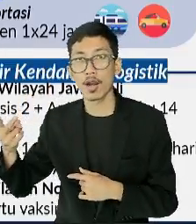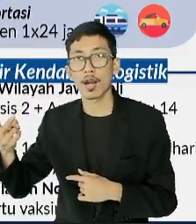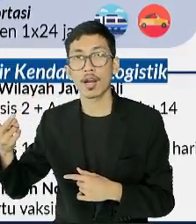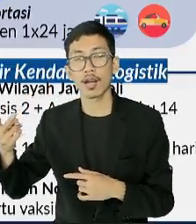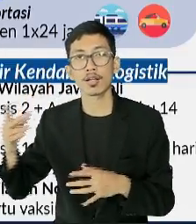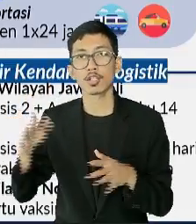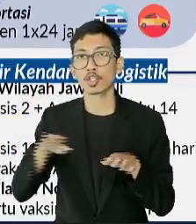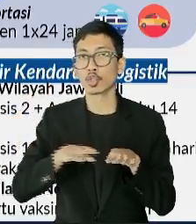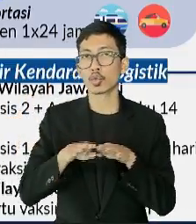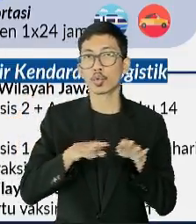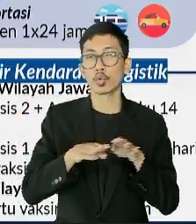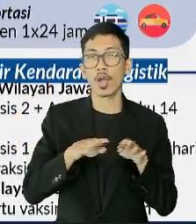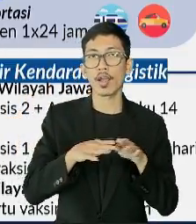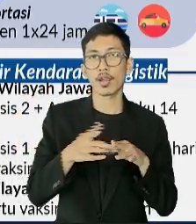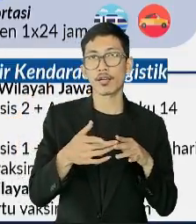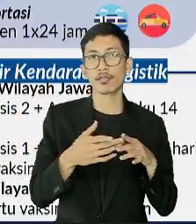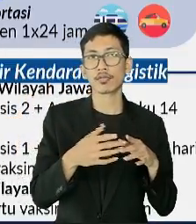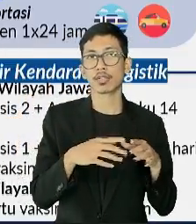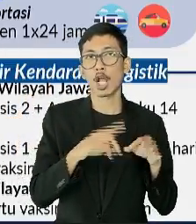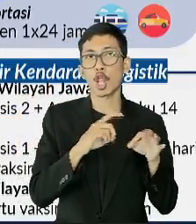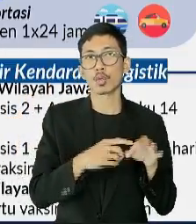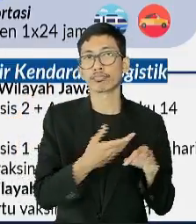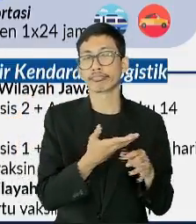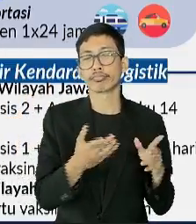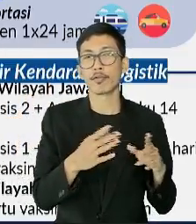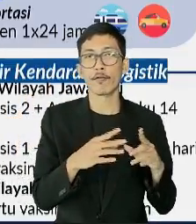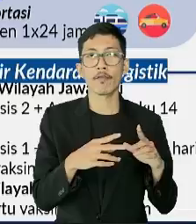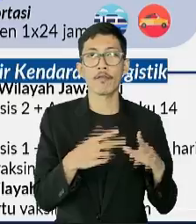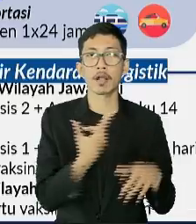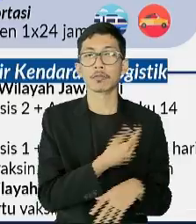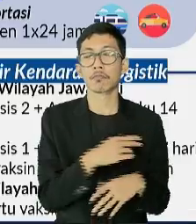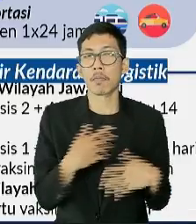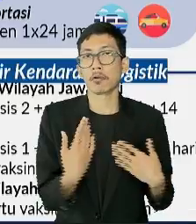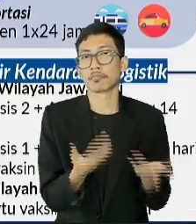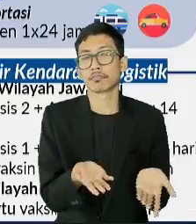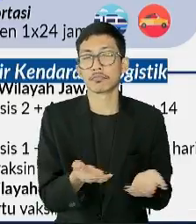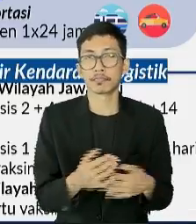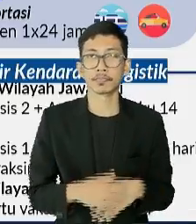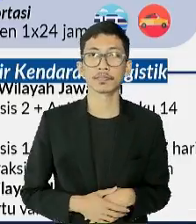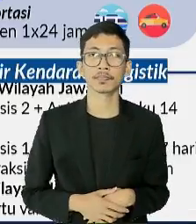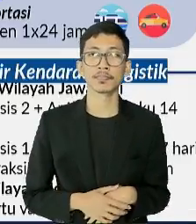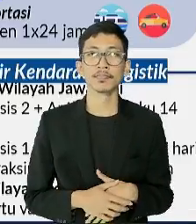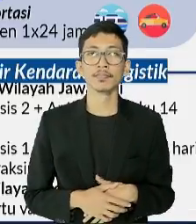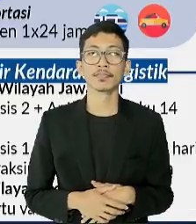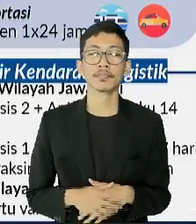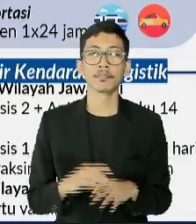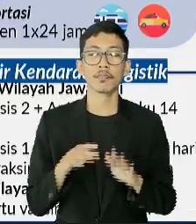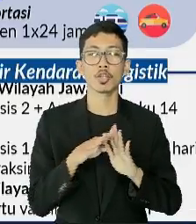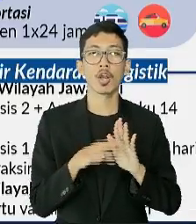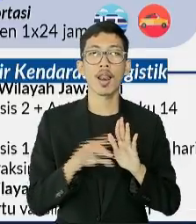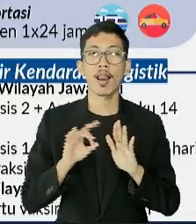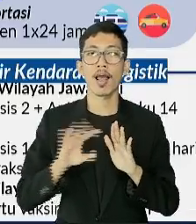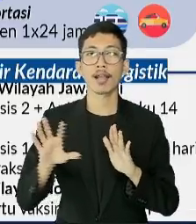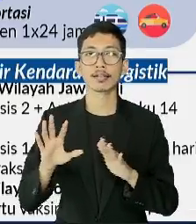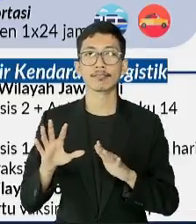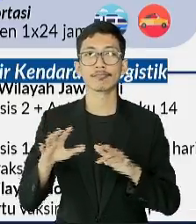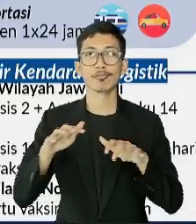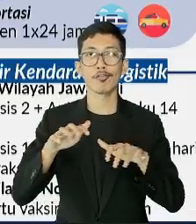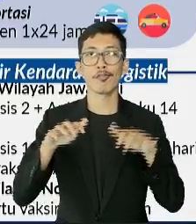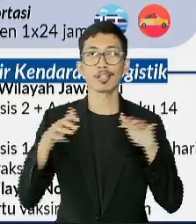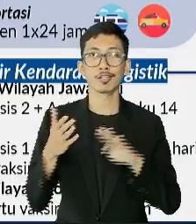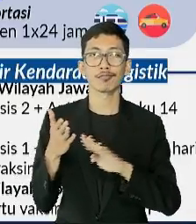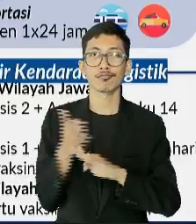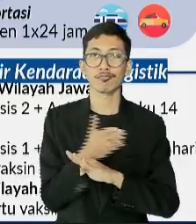sesuai dengan status vaksinasinya. Rincian pengaturan lainnya telah dijelaskan pada sesi konferensi pers